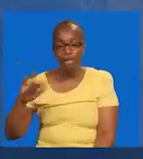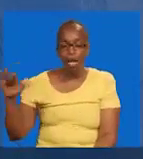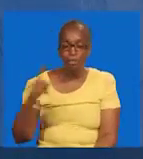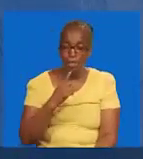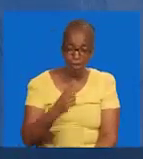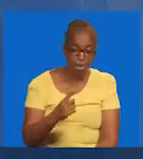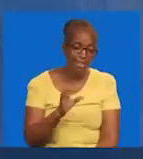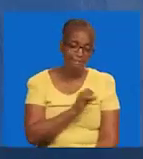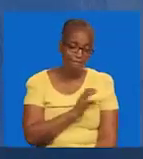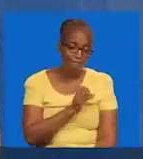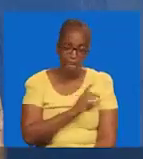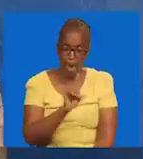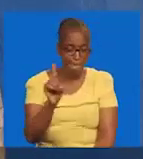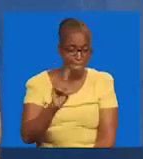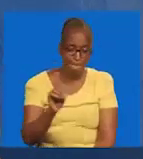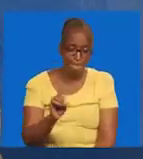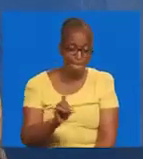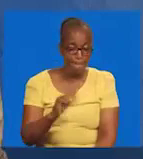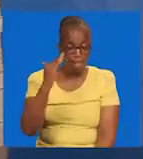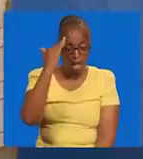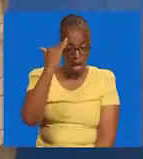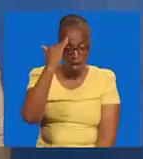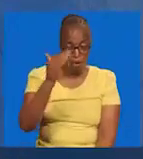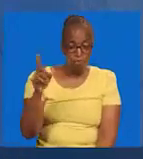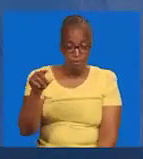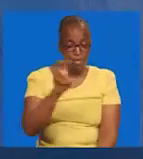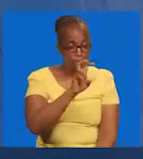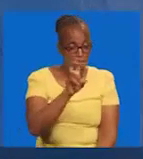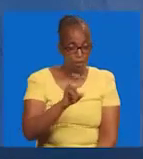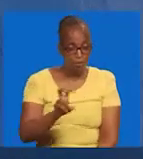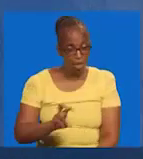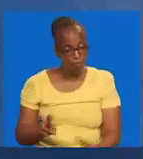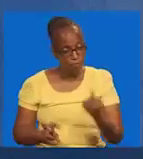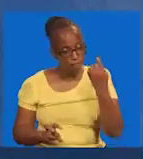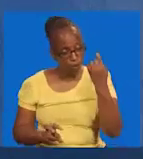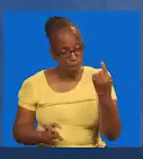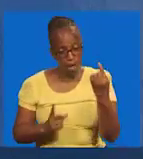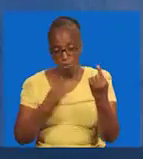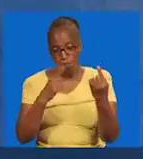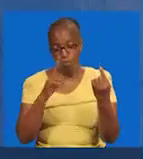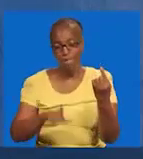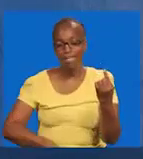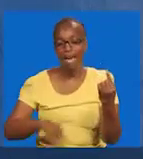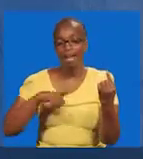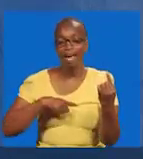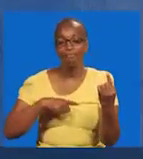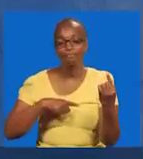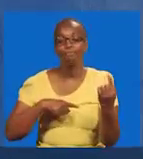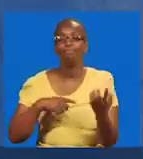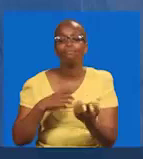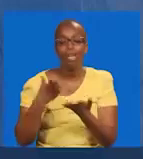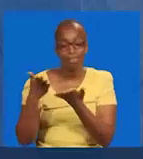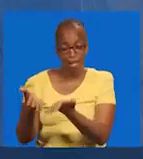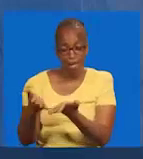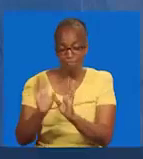Malaika akawambia. Msio gope. Najuamu na mtafuta. Aliehai. Dani ya